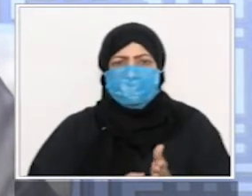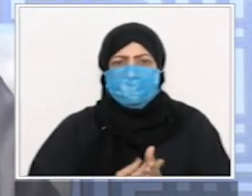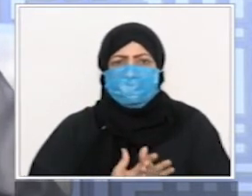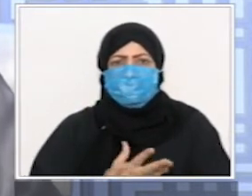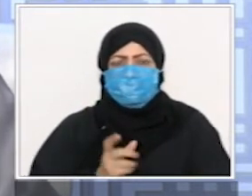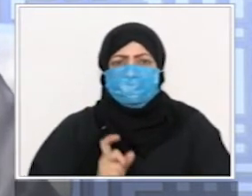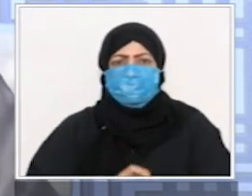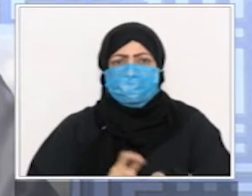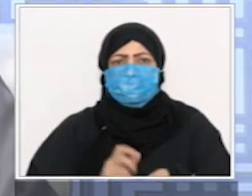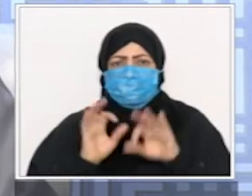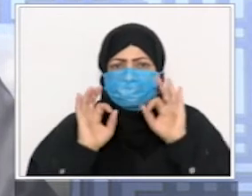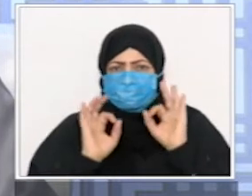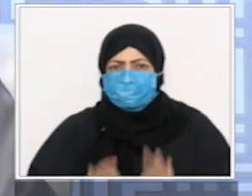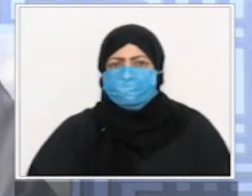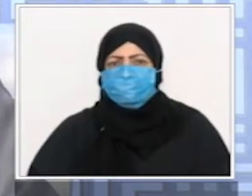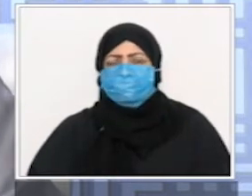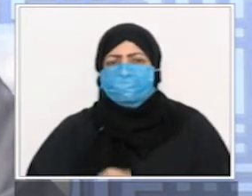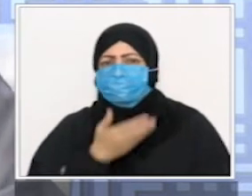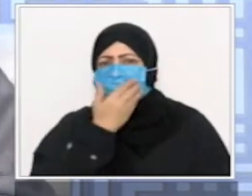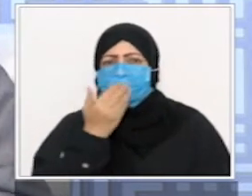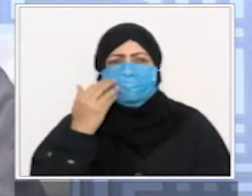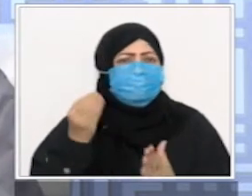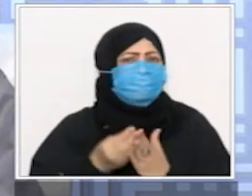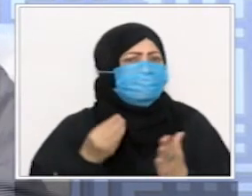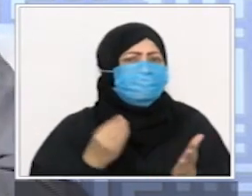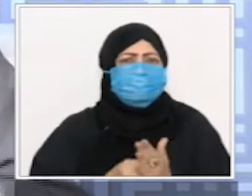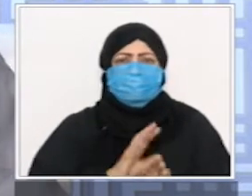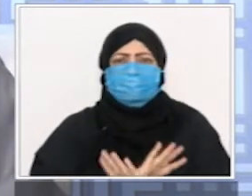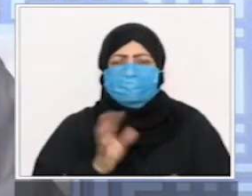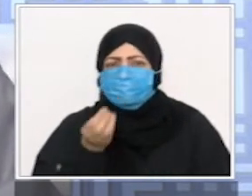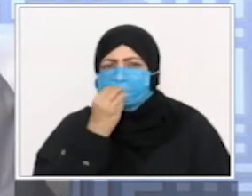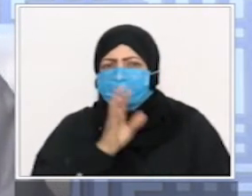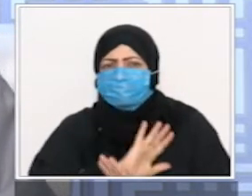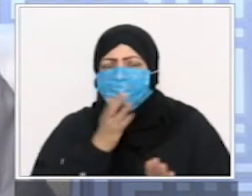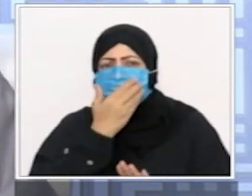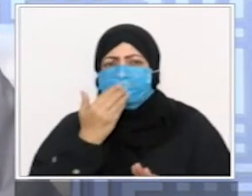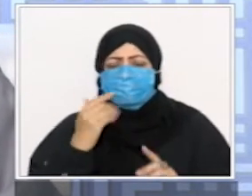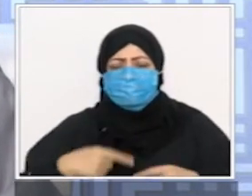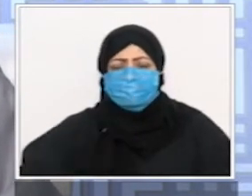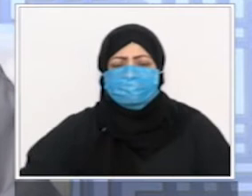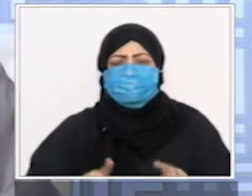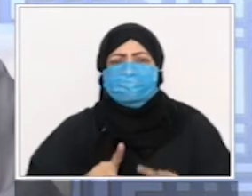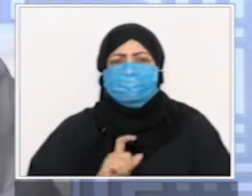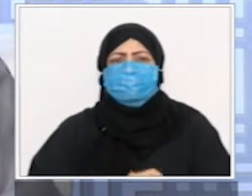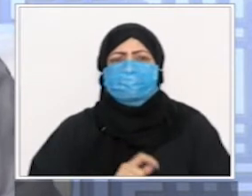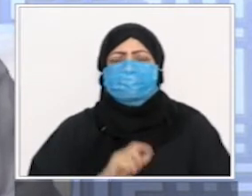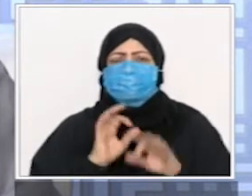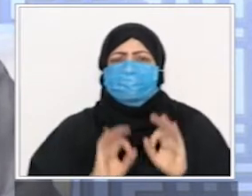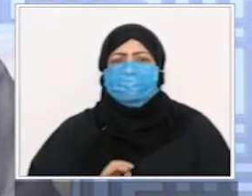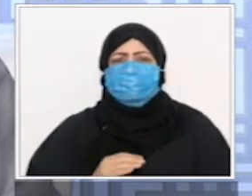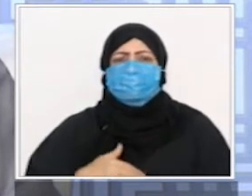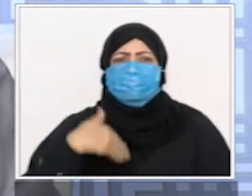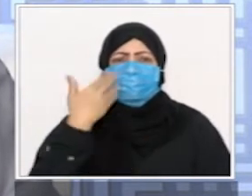والشرب ويدخل في وقت الصوم جعلوا بعد الآذان الحقيقي بربع ساعة فأصبح الذي يأكل على